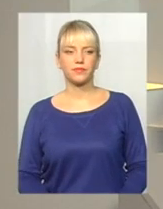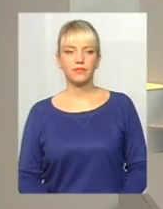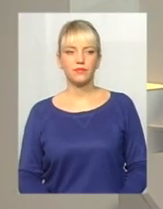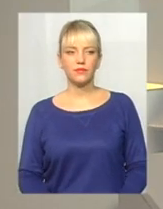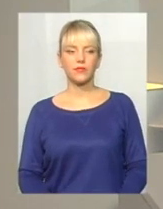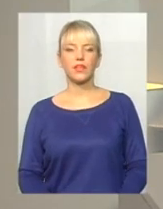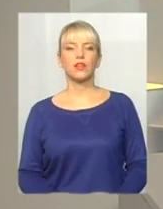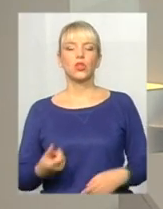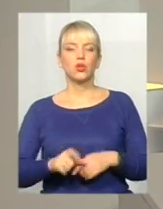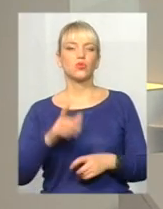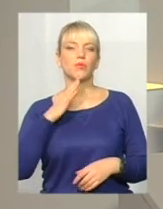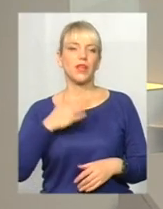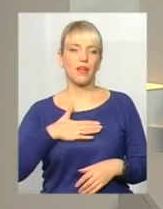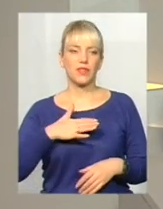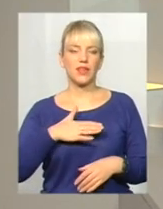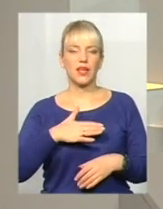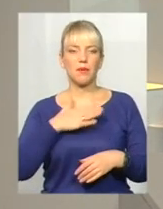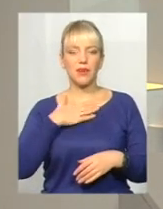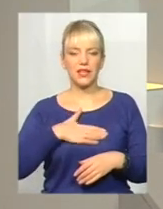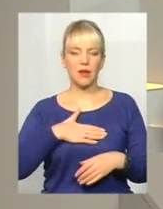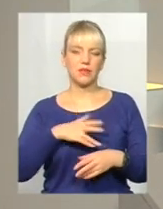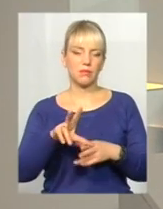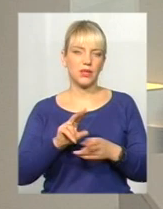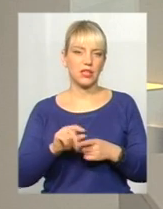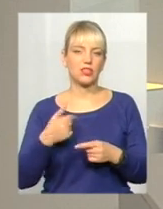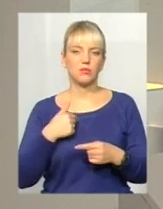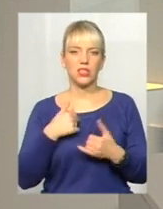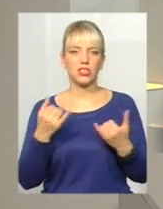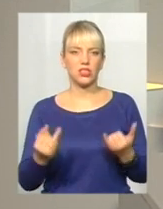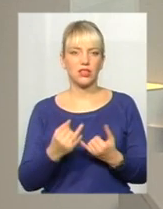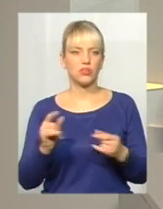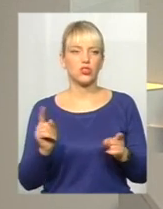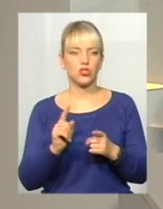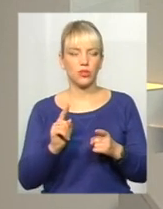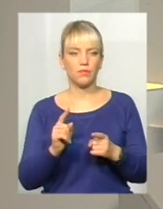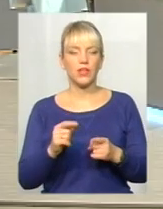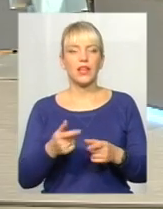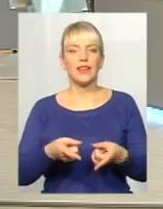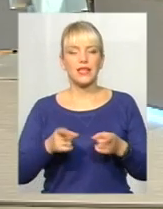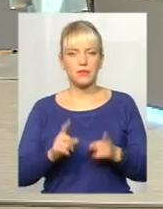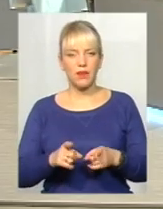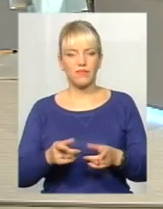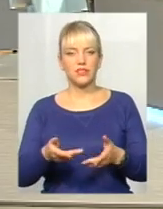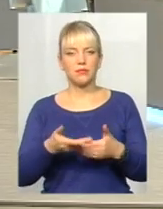Дуже приємний приклад, як на мене. І ще цей сюжет дуже яскраво нам показує те, що насправді